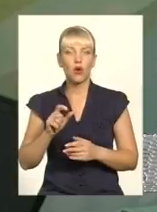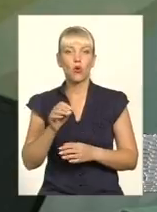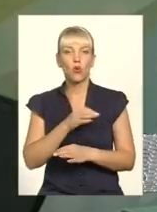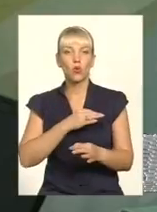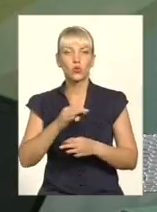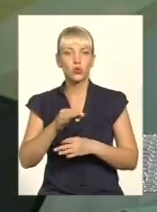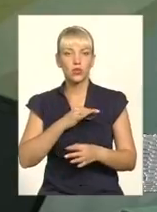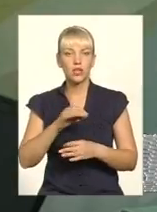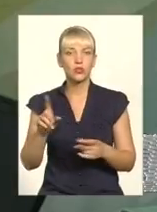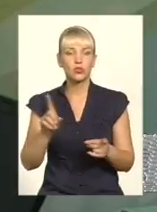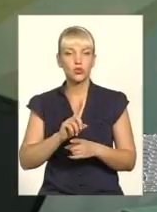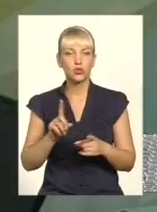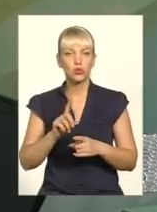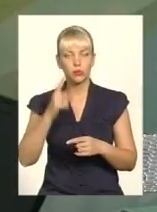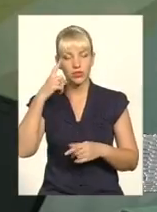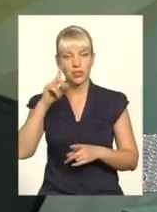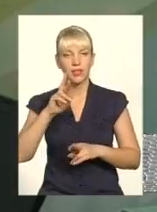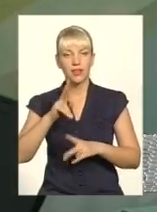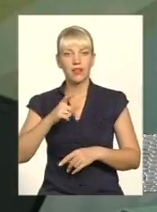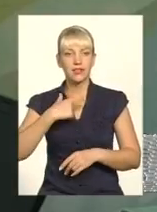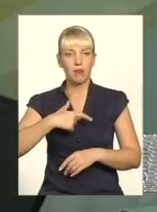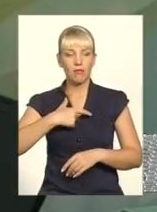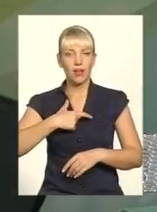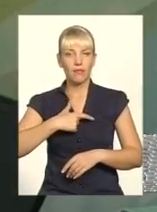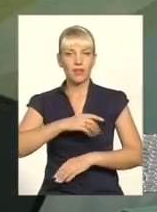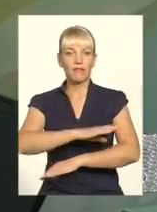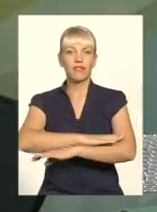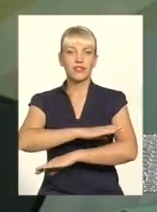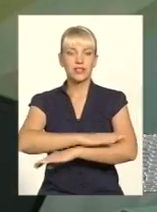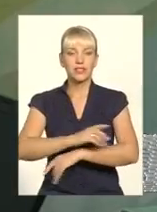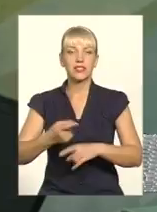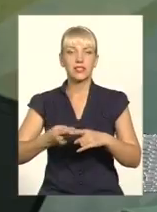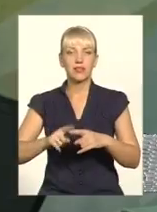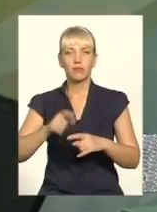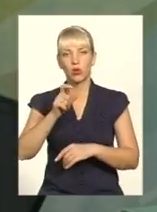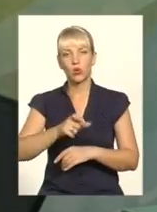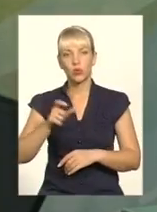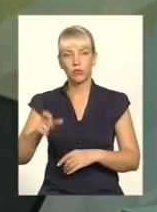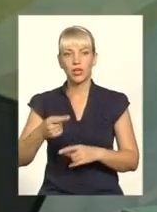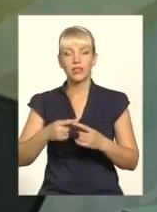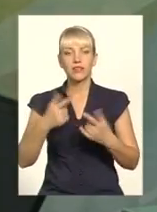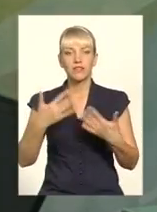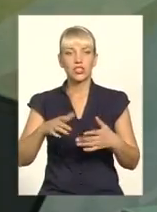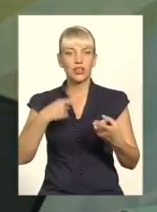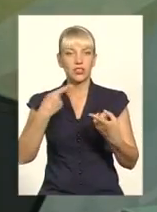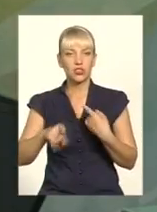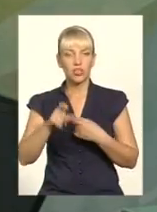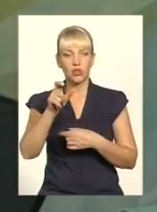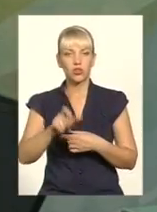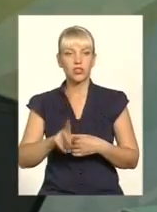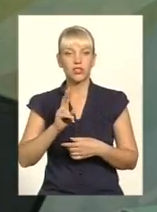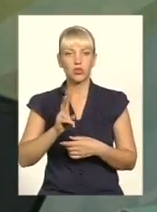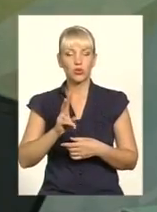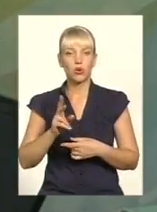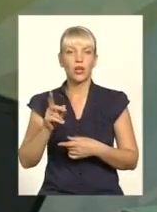того, щоб знати, як себе вести з даними людьми. Адже це є вже зовсім інакша людина, яка пішла з